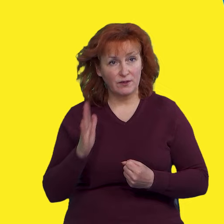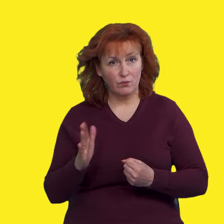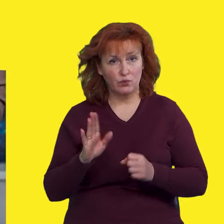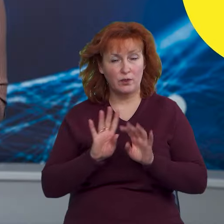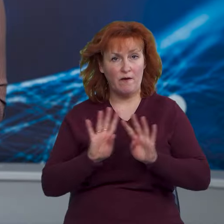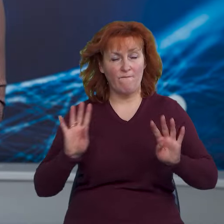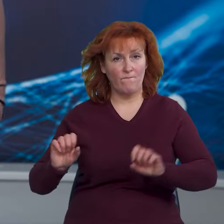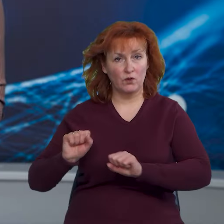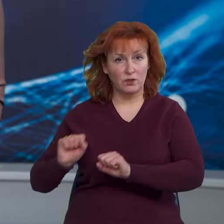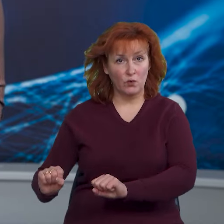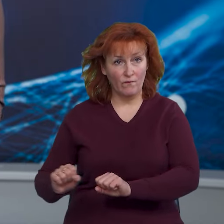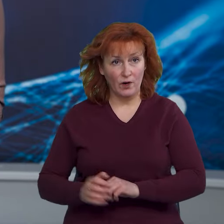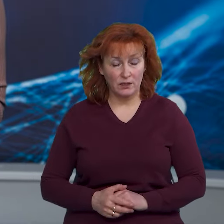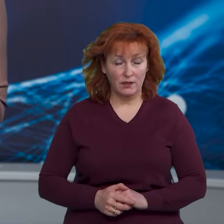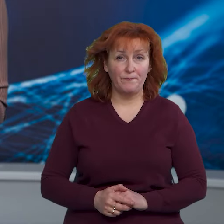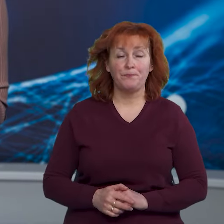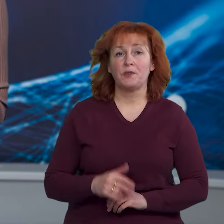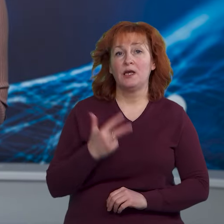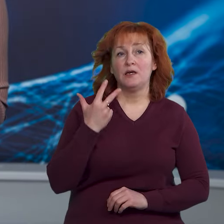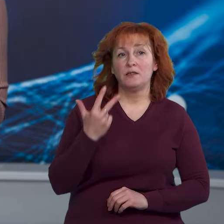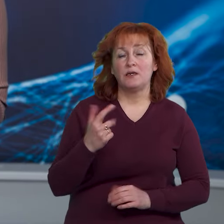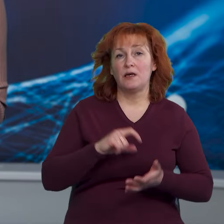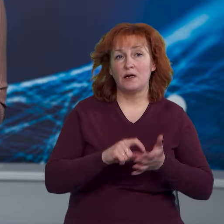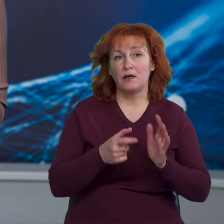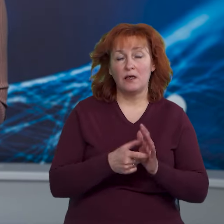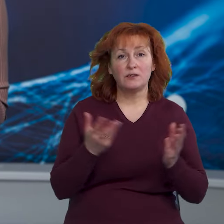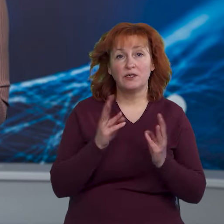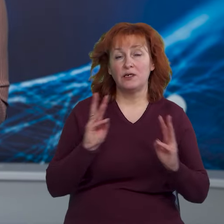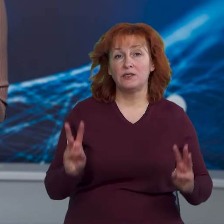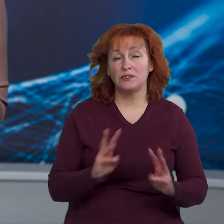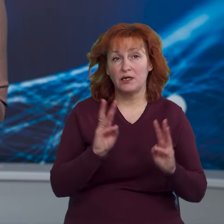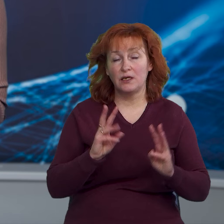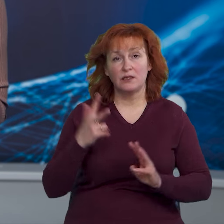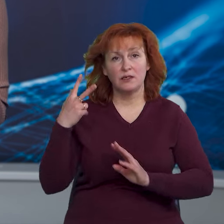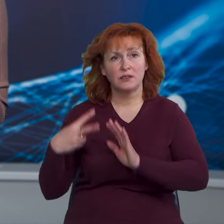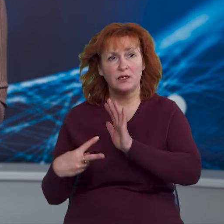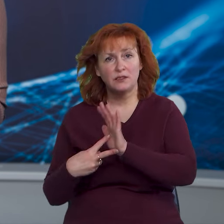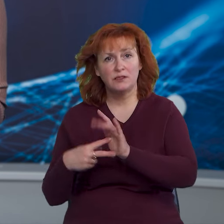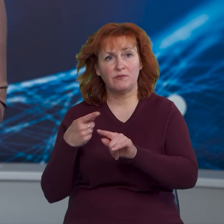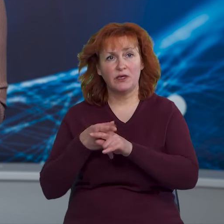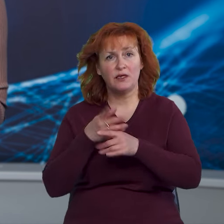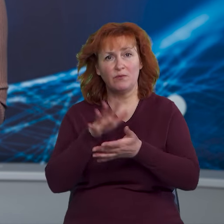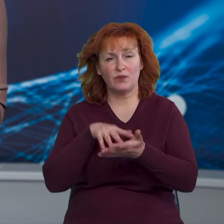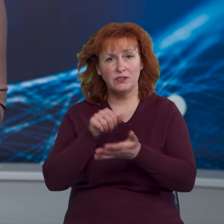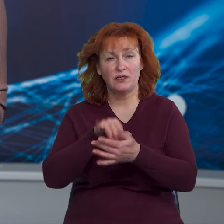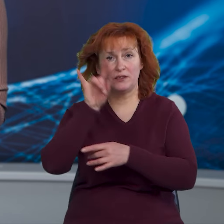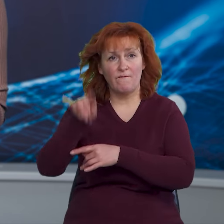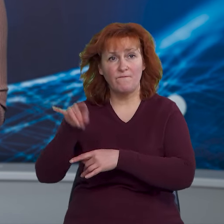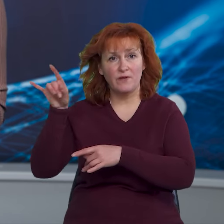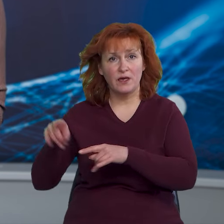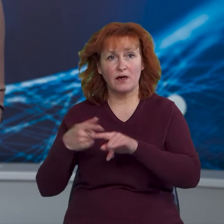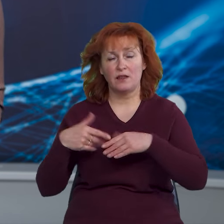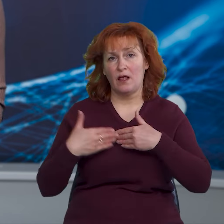Три класи, які згоріли під час російської окупації. 37 прострелених вікон та 59